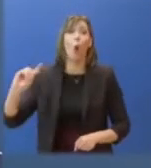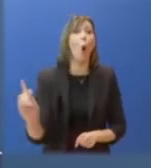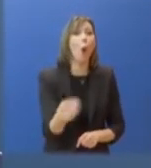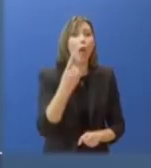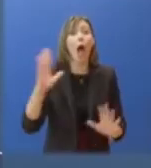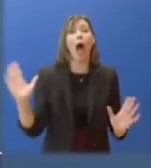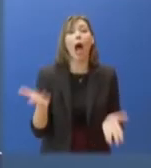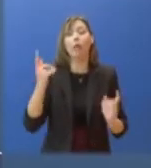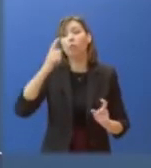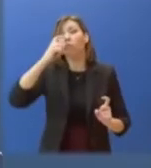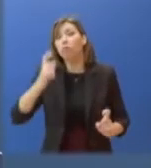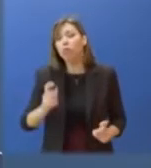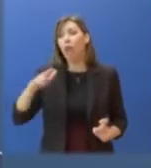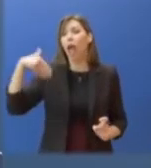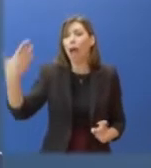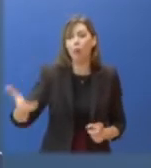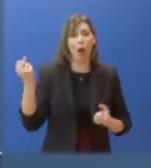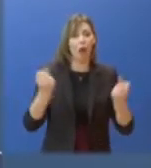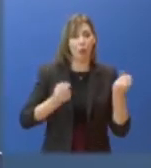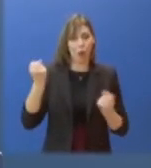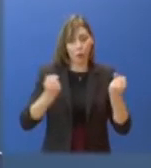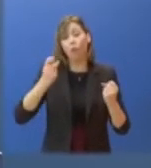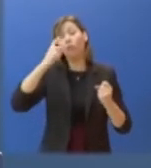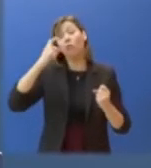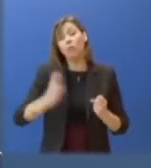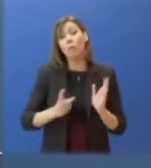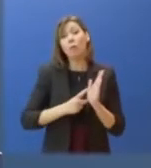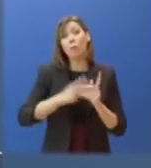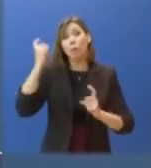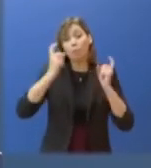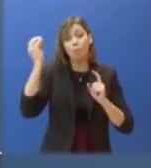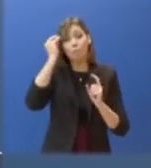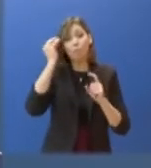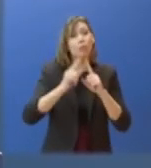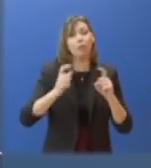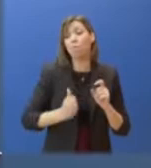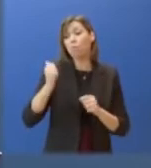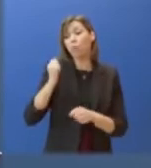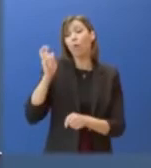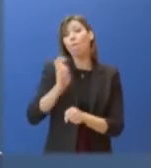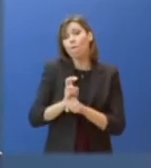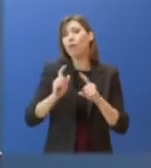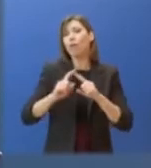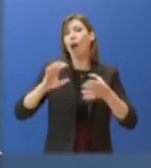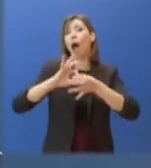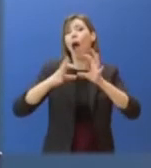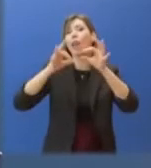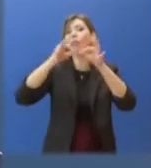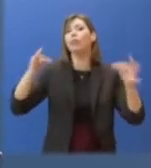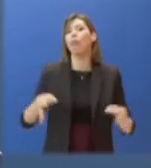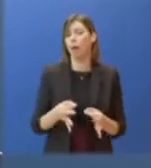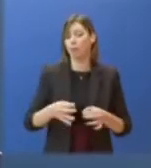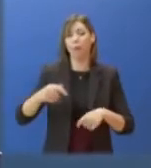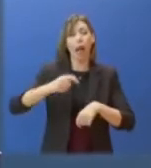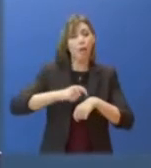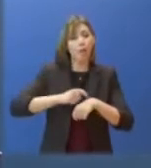αντιουλιστικές αλυσίδες. Καταβάλλεται προσπάθεια ώστε το εθνικό δίκτυο και βασικές οδικές αρτηρίες να παραμείνουν ανοιχτές. Βρίσκεται